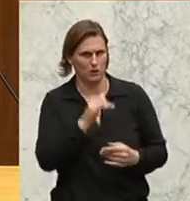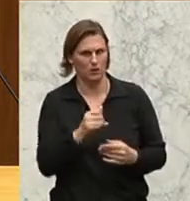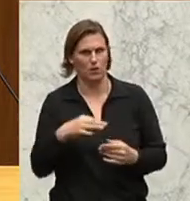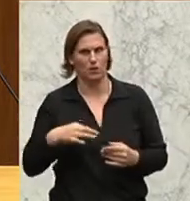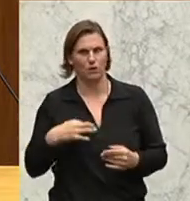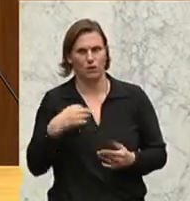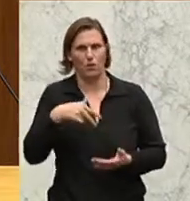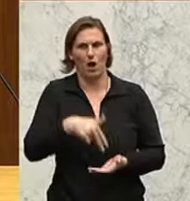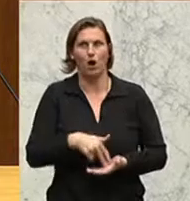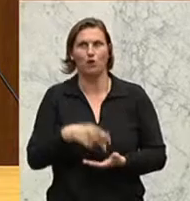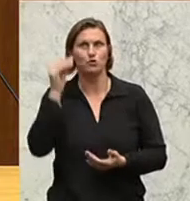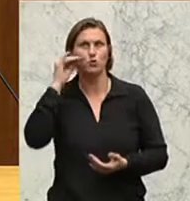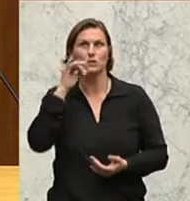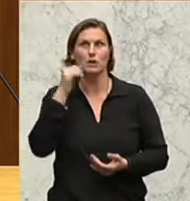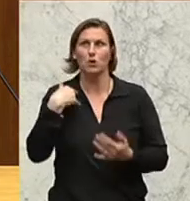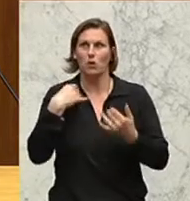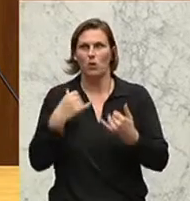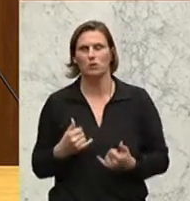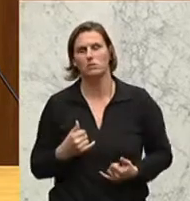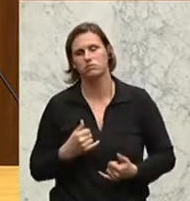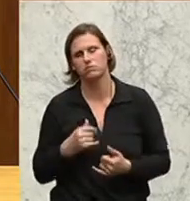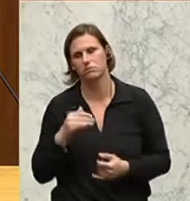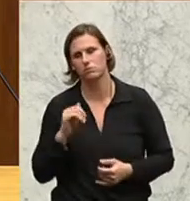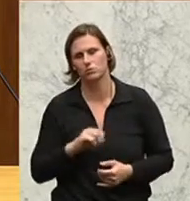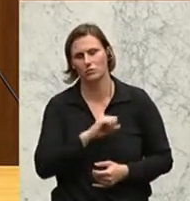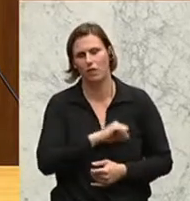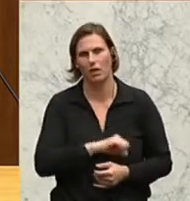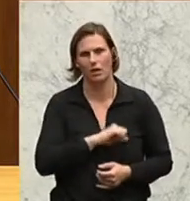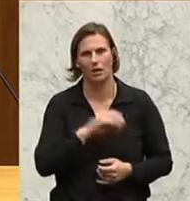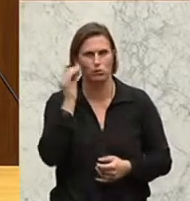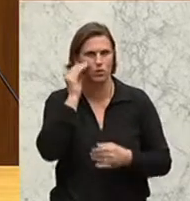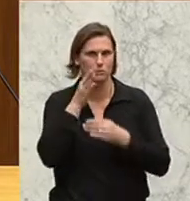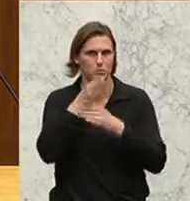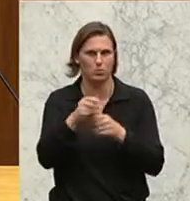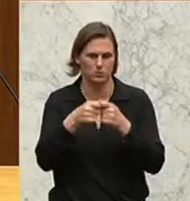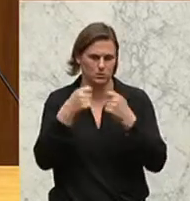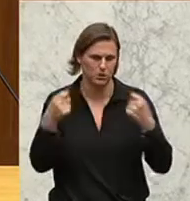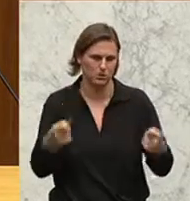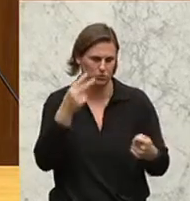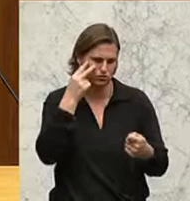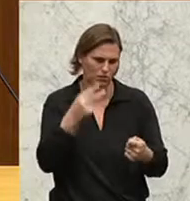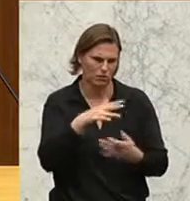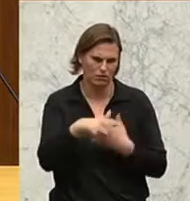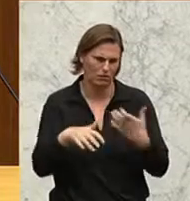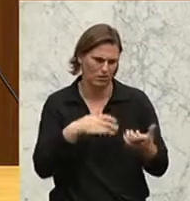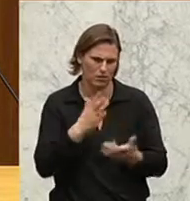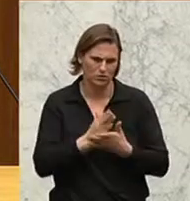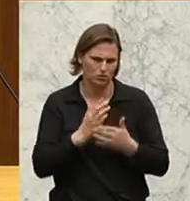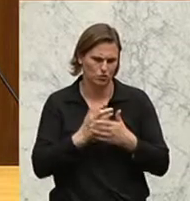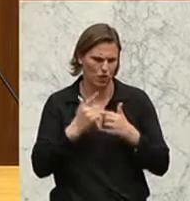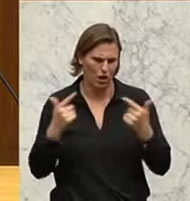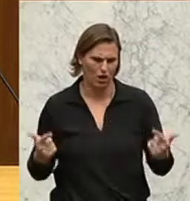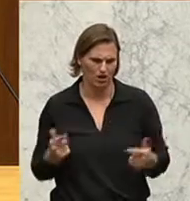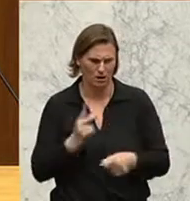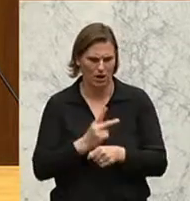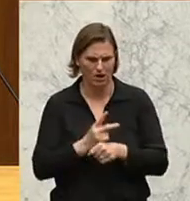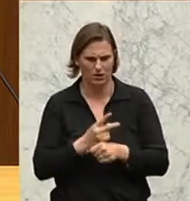Früh aufsteht, der Schüler sagt, ich gehe heute in die Schule. Aber eigentlich sagen alle in den Zeitungen alles, was ich lese, das ist ein riesiger Kass, ist schon längst krank, ist schon